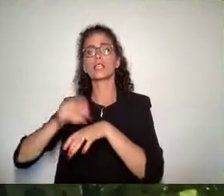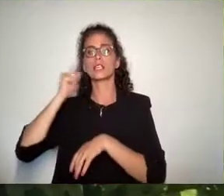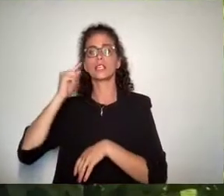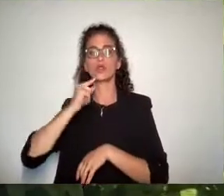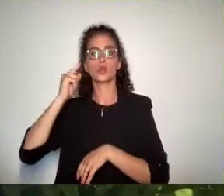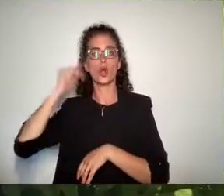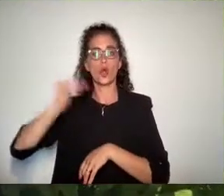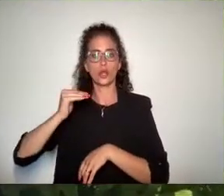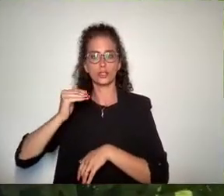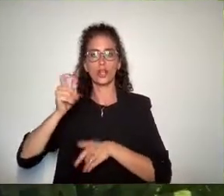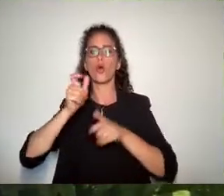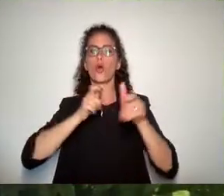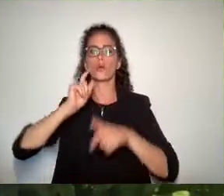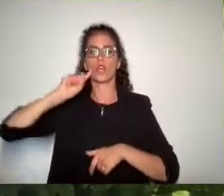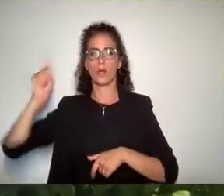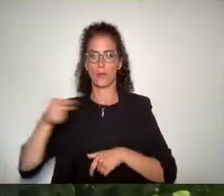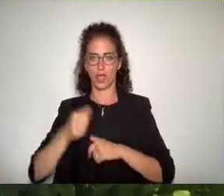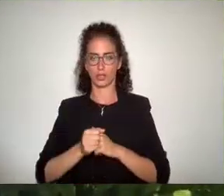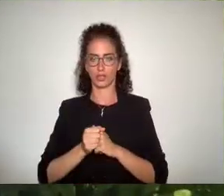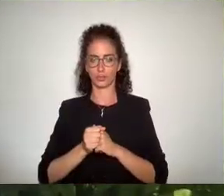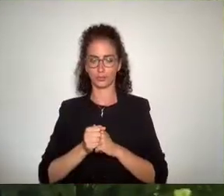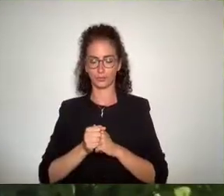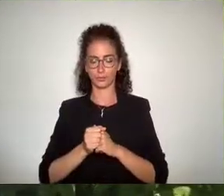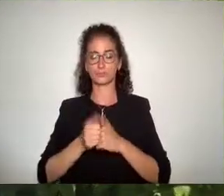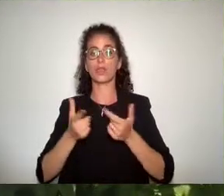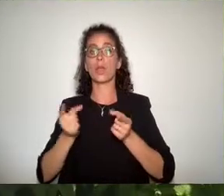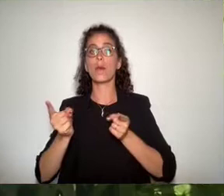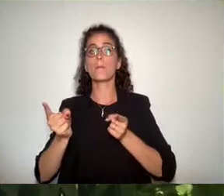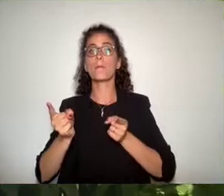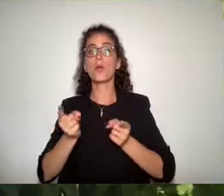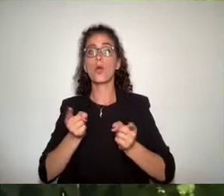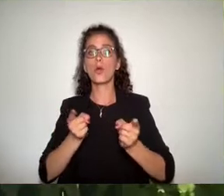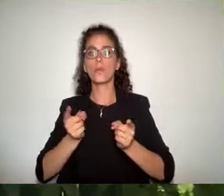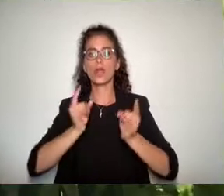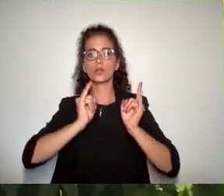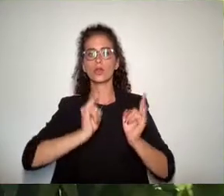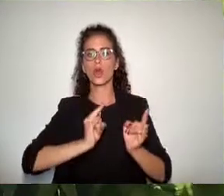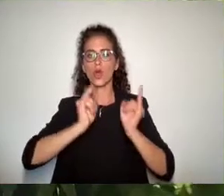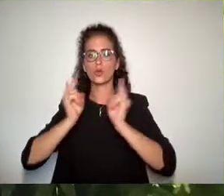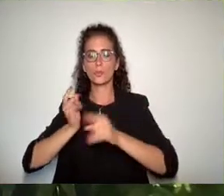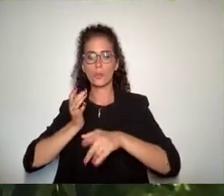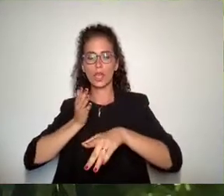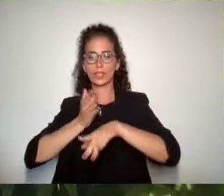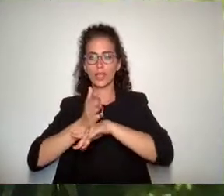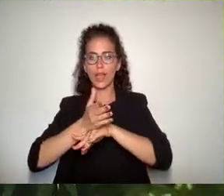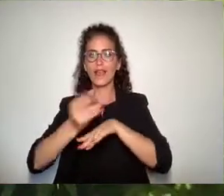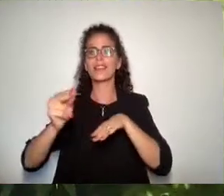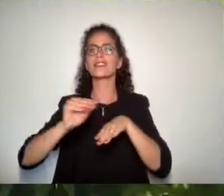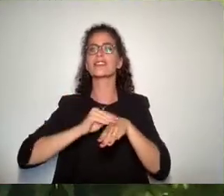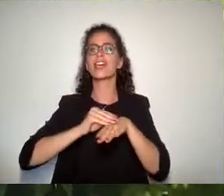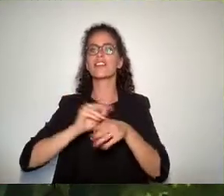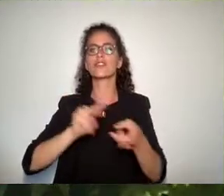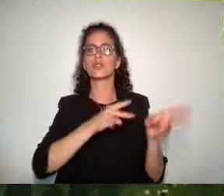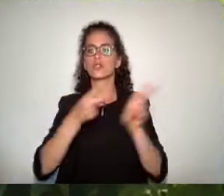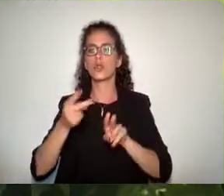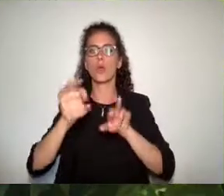ipoudenti. Viene utilizzata la LIS, la lingua italiana dei segni, e il servizio è attivabile fin dal primo